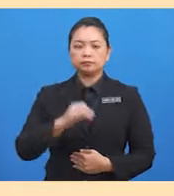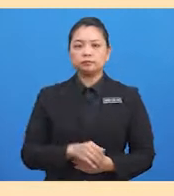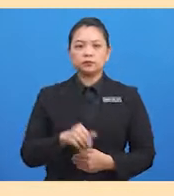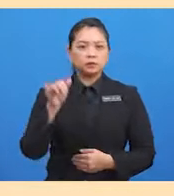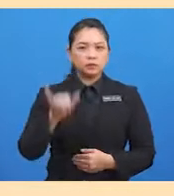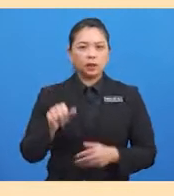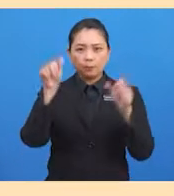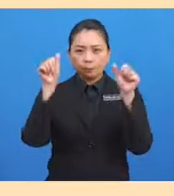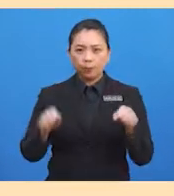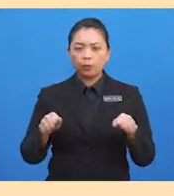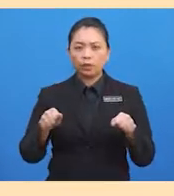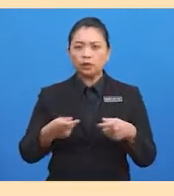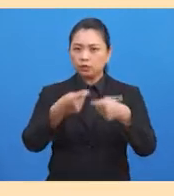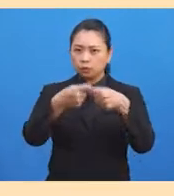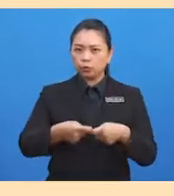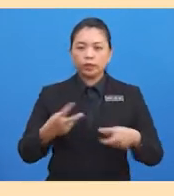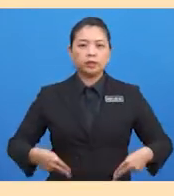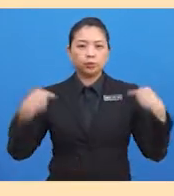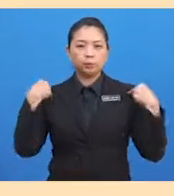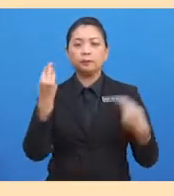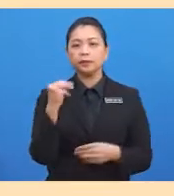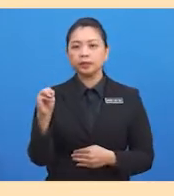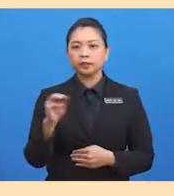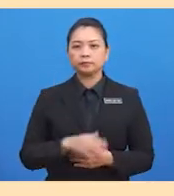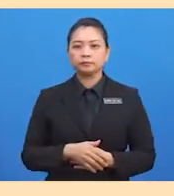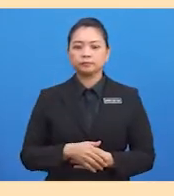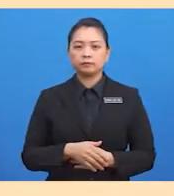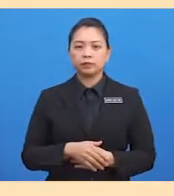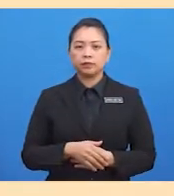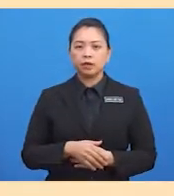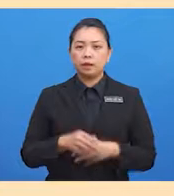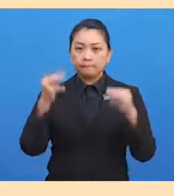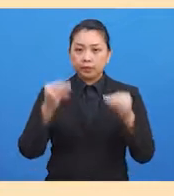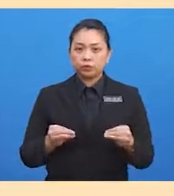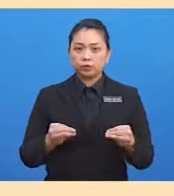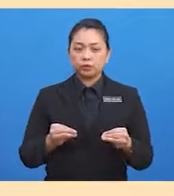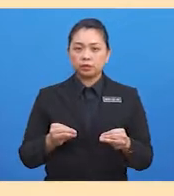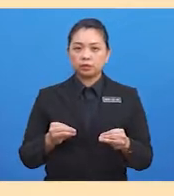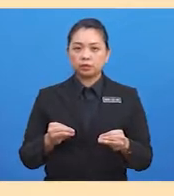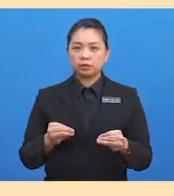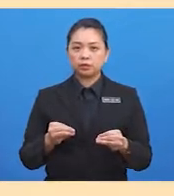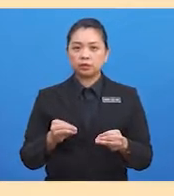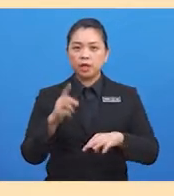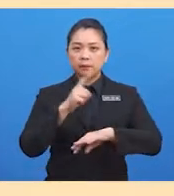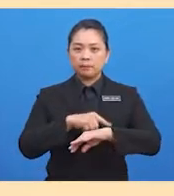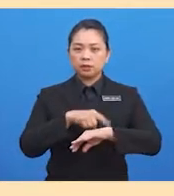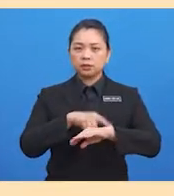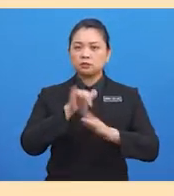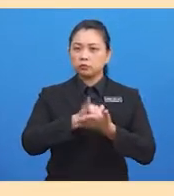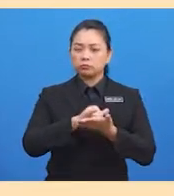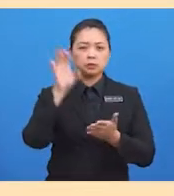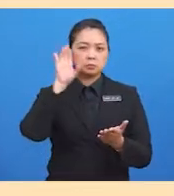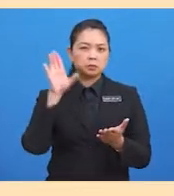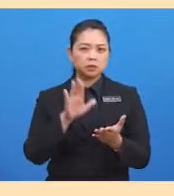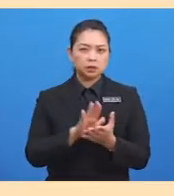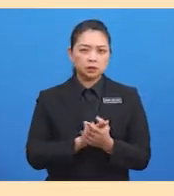mampu menentukan kehidupan mereka. Manusia kedua-dua zaman ini percaya pada kuasa alam